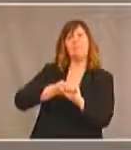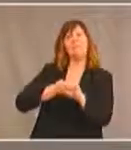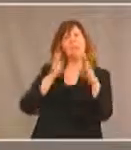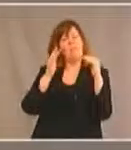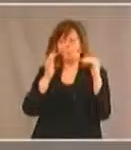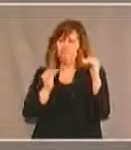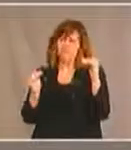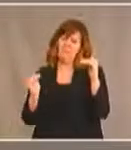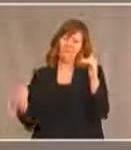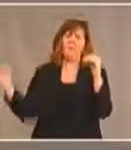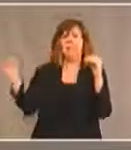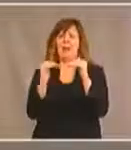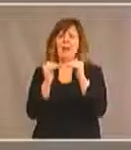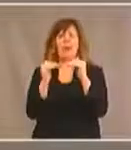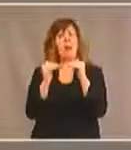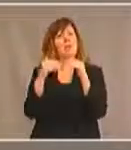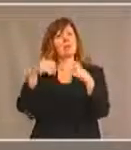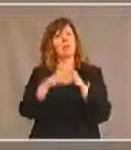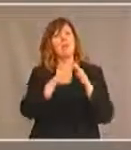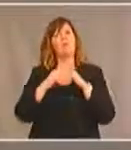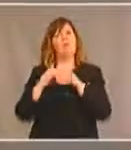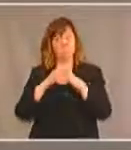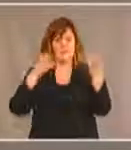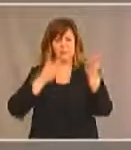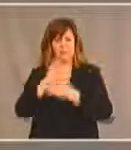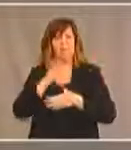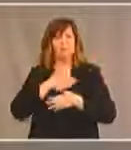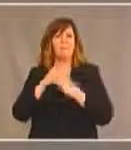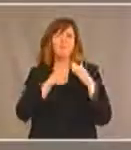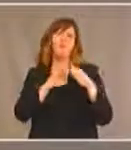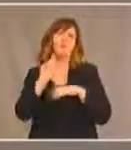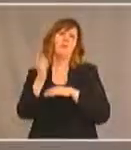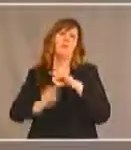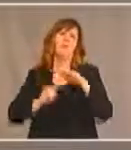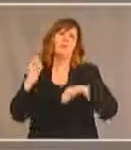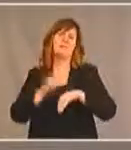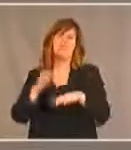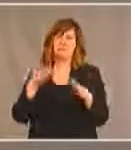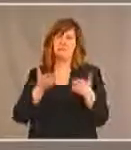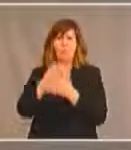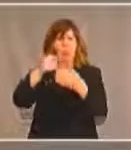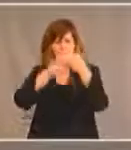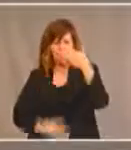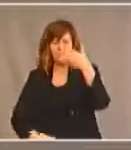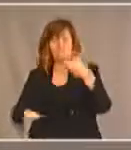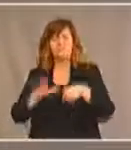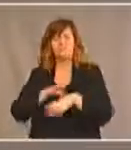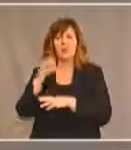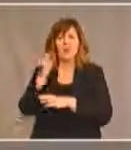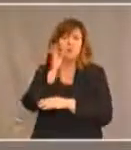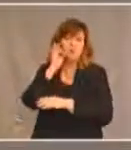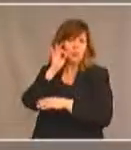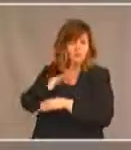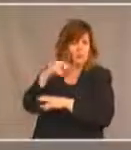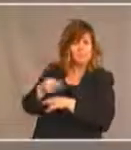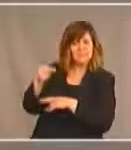'égalité au sein de leur communauté des Premières Nations. Les autochtones ayant un handicap à mon avis